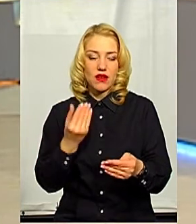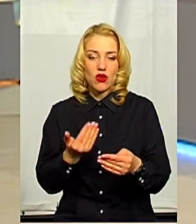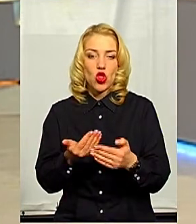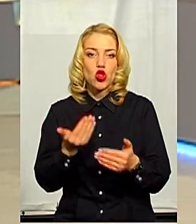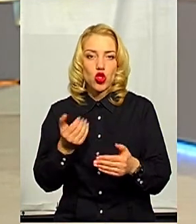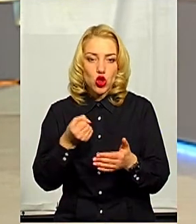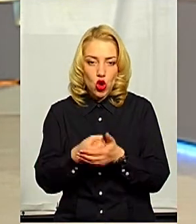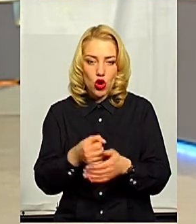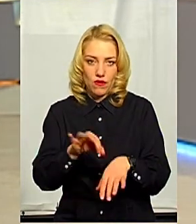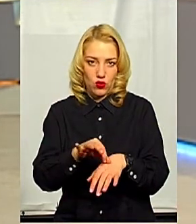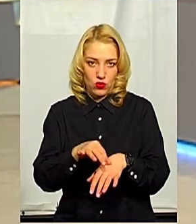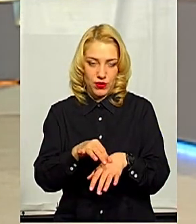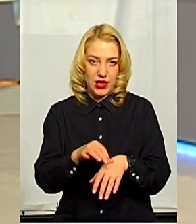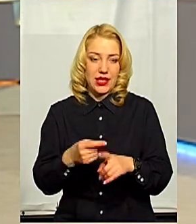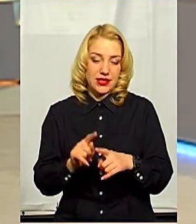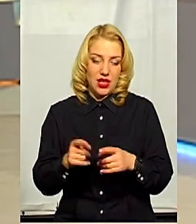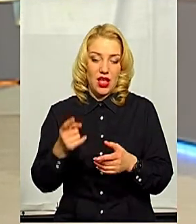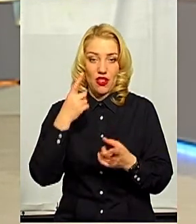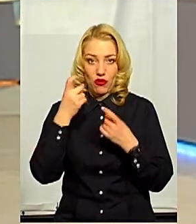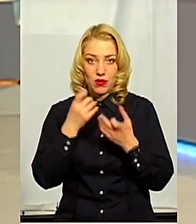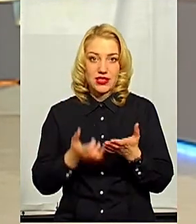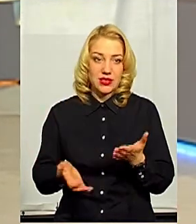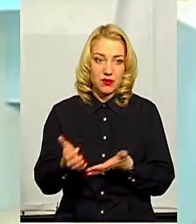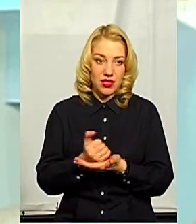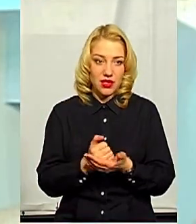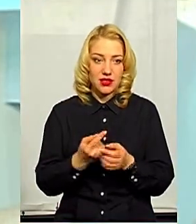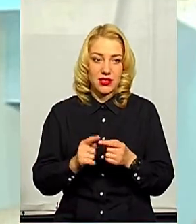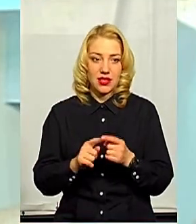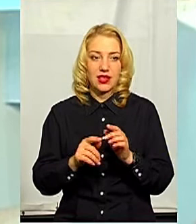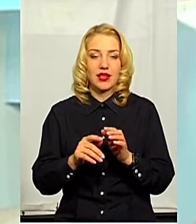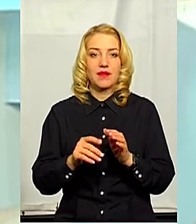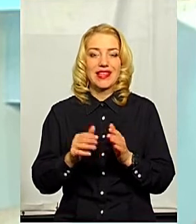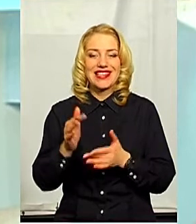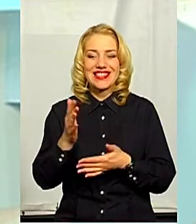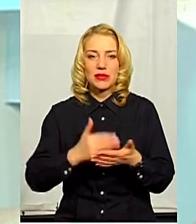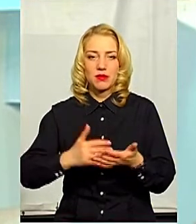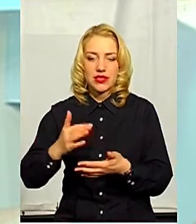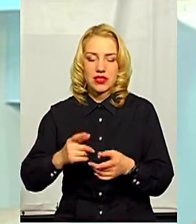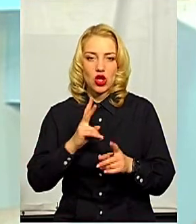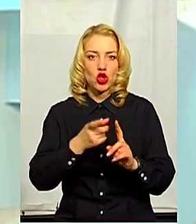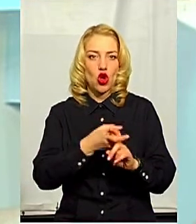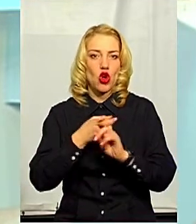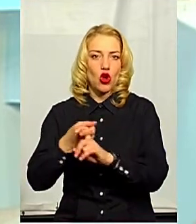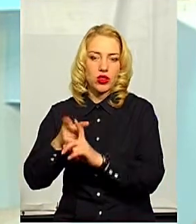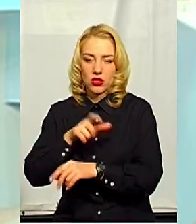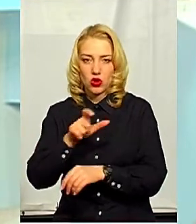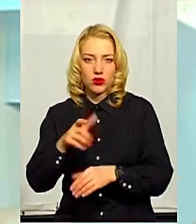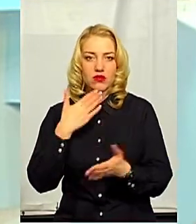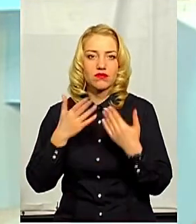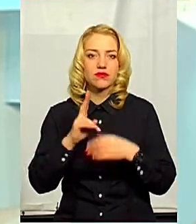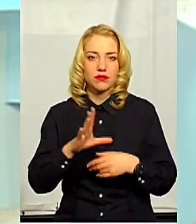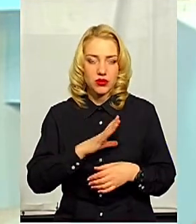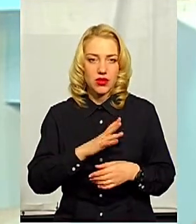Ця інформація збирається. Крім того, списки контактних миттєво передаються на